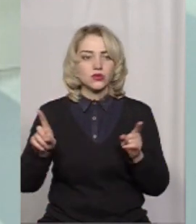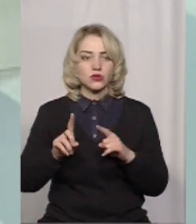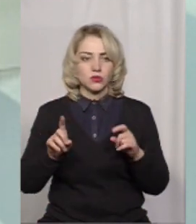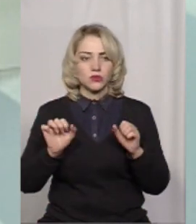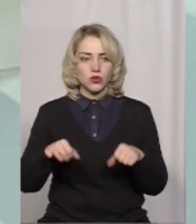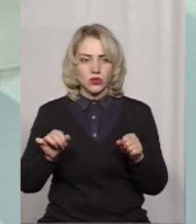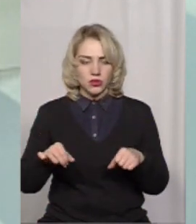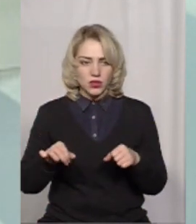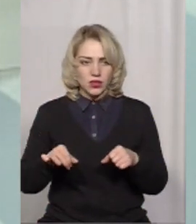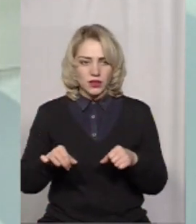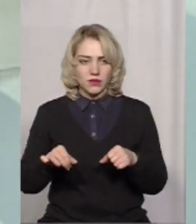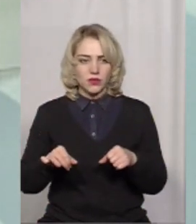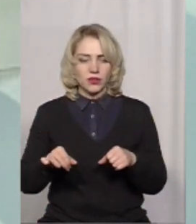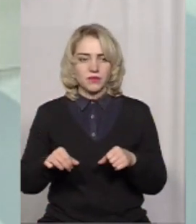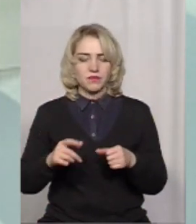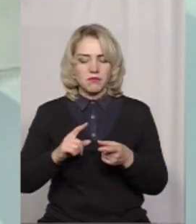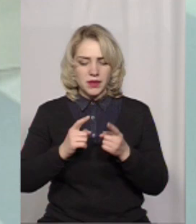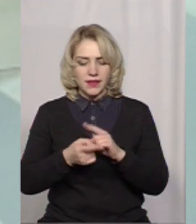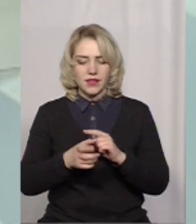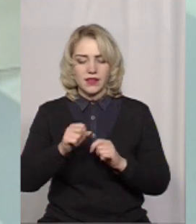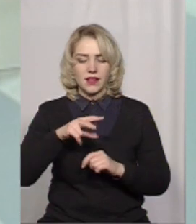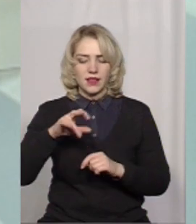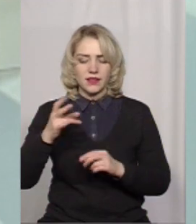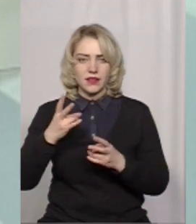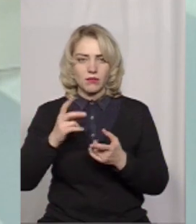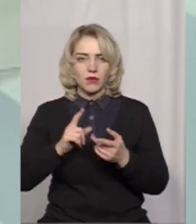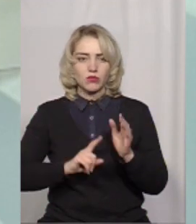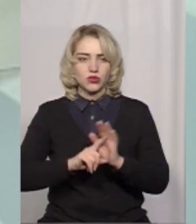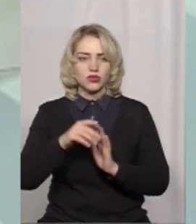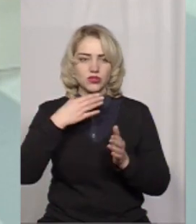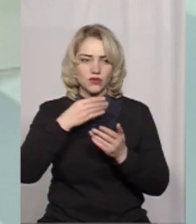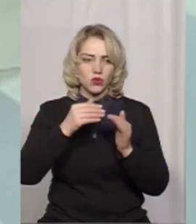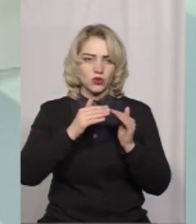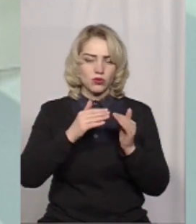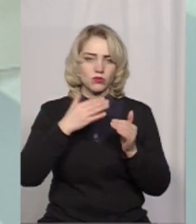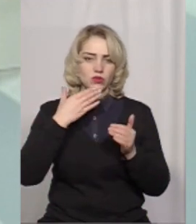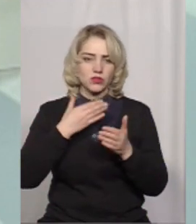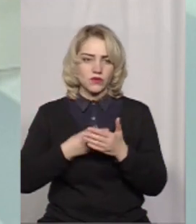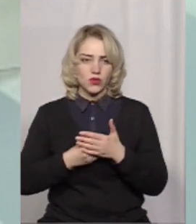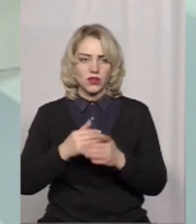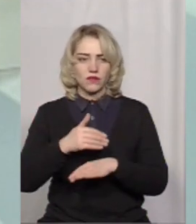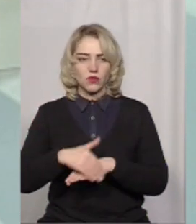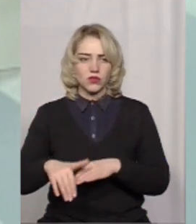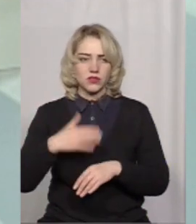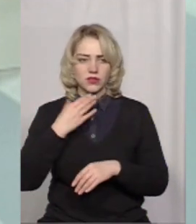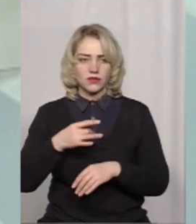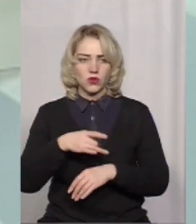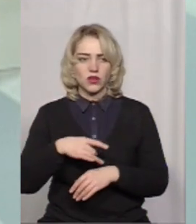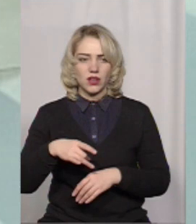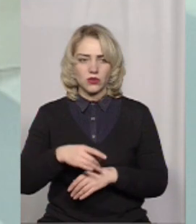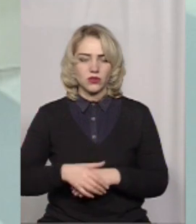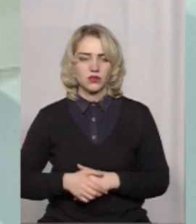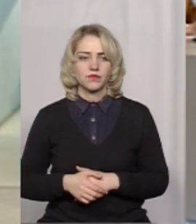можливо, міняти, але починати треба свого дому, своїй оселі, своєї вулиці, своєї району.